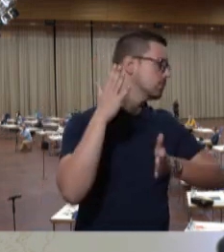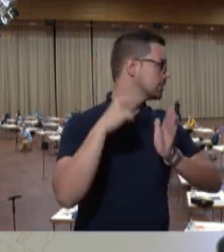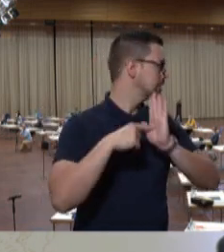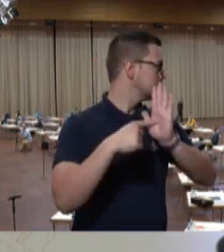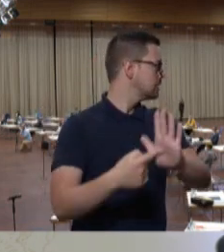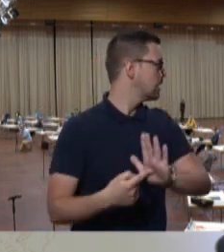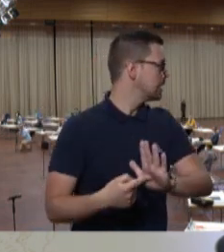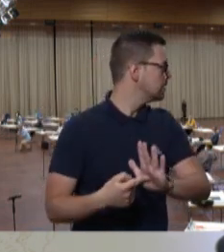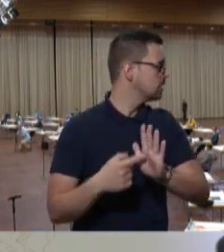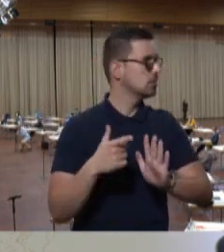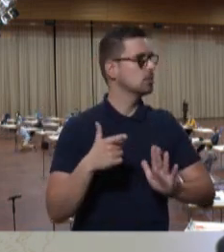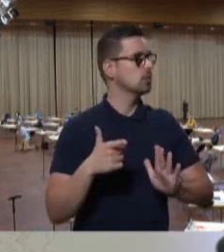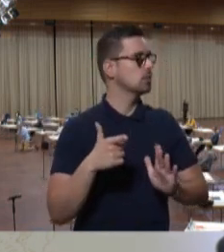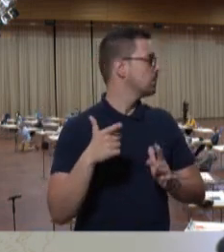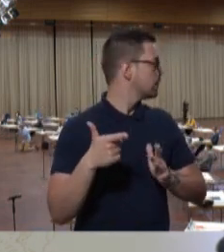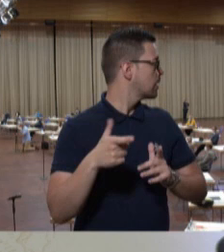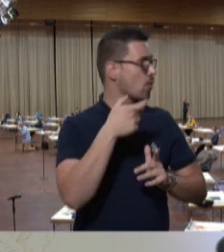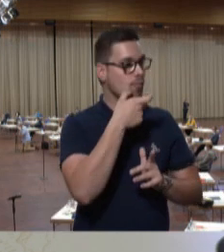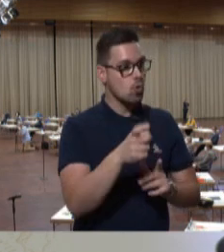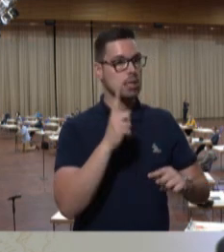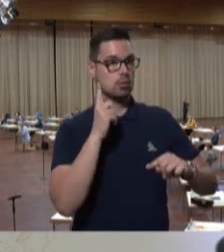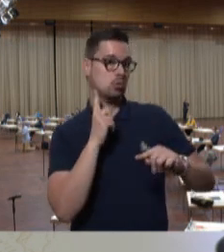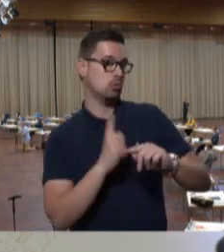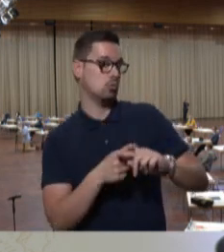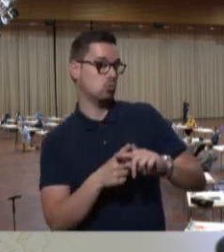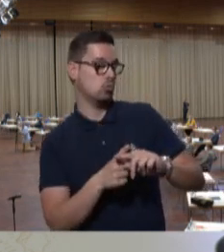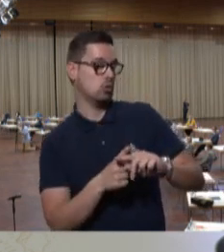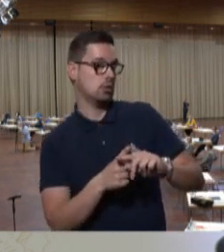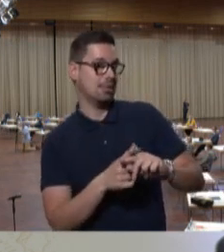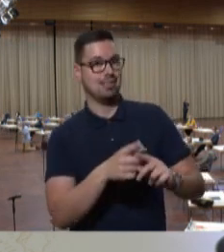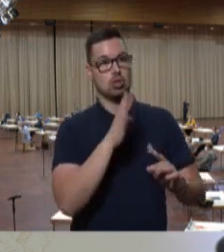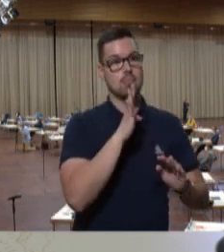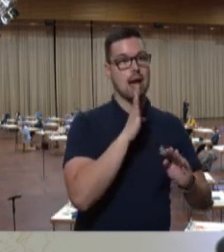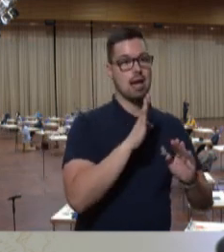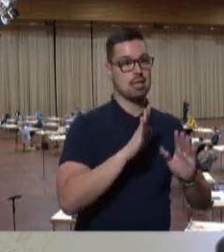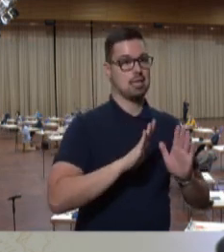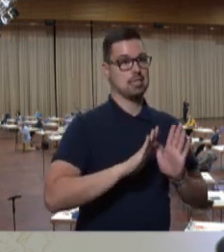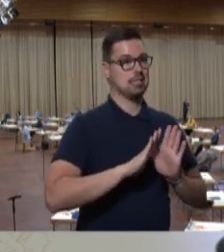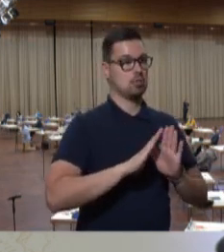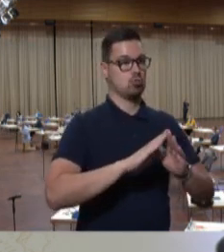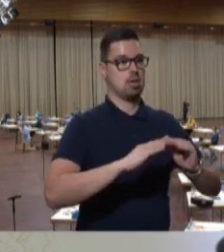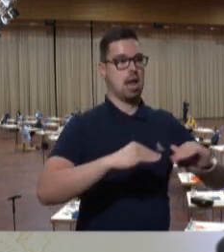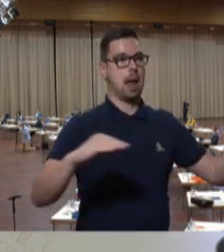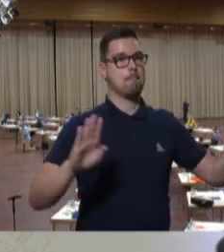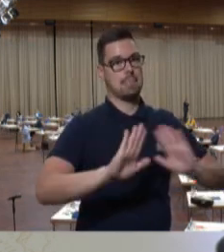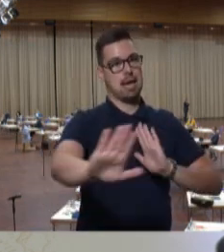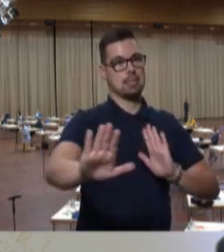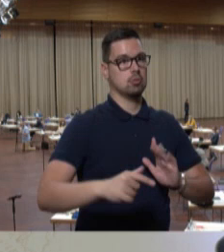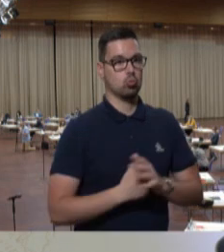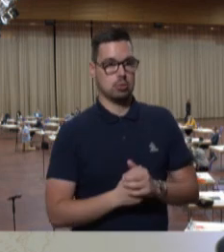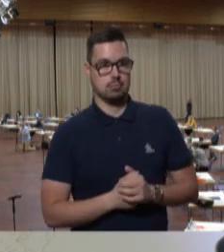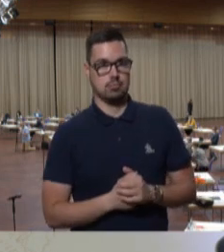dass es ihnen im Gebrauch von Sprache um Abgrenzung und Abwertung geht. Um Spaltung und nicht um